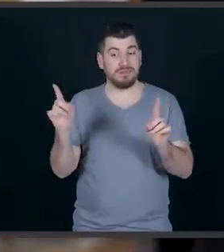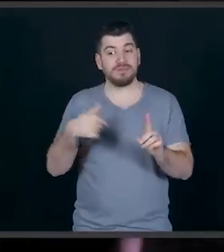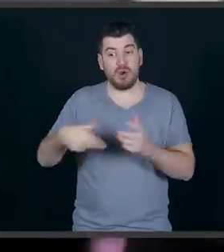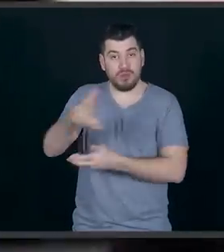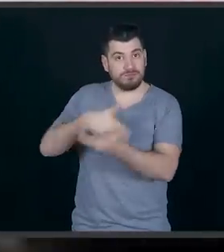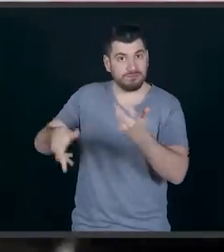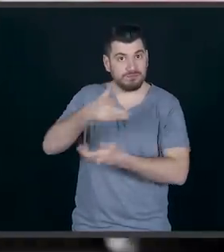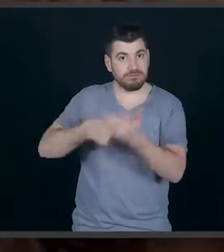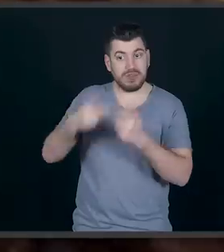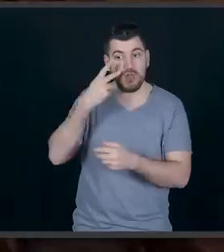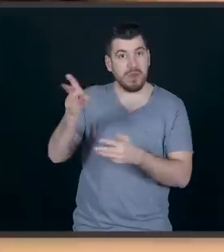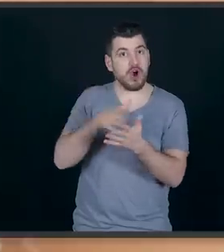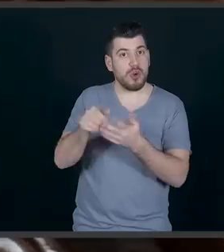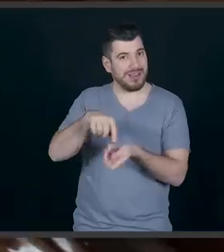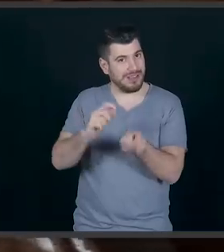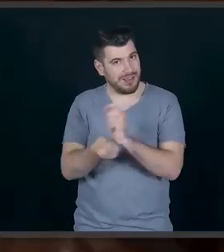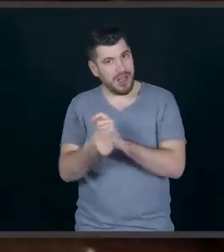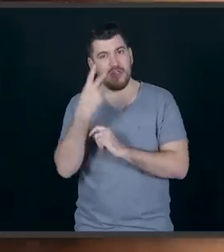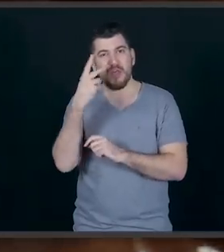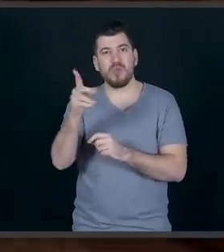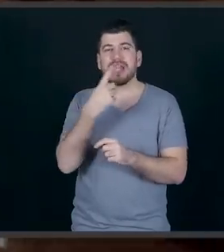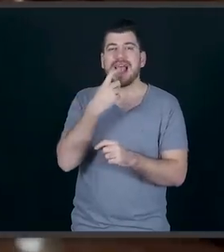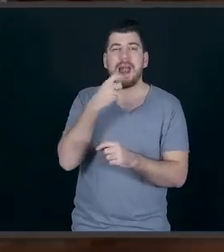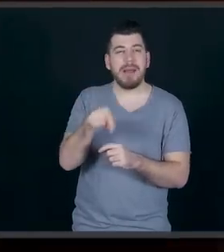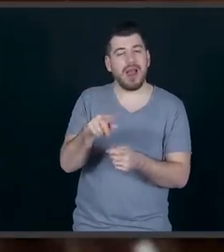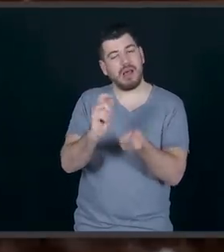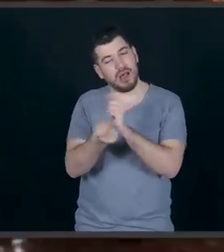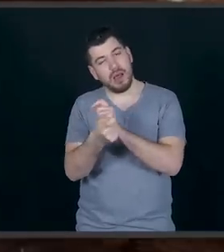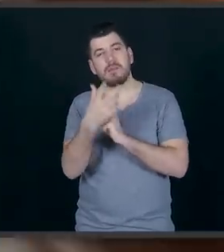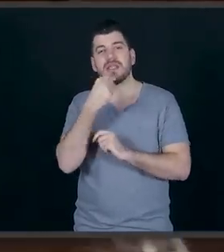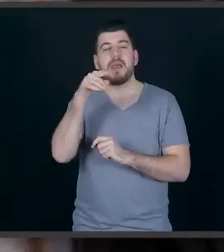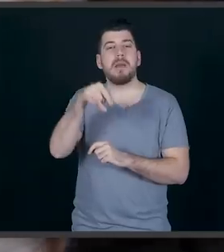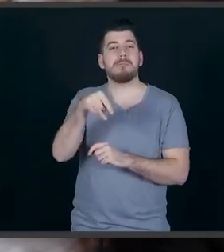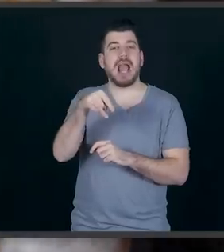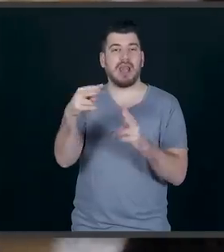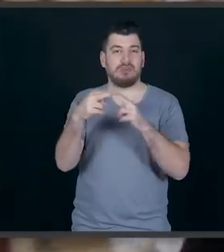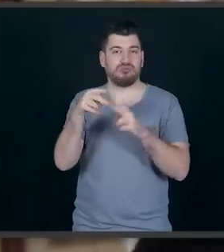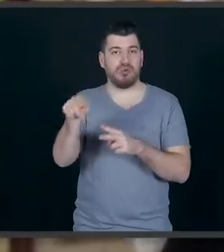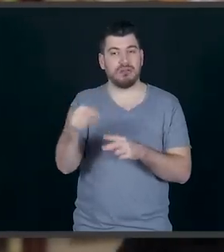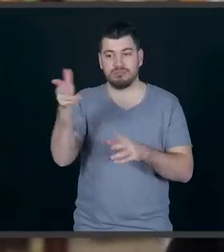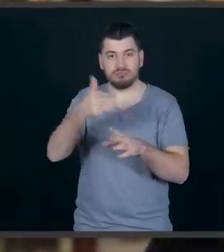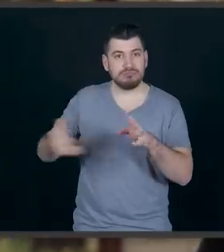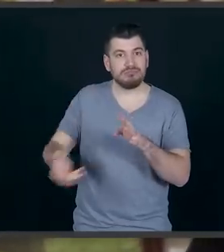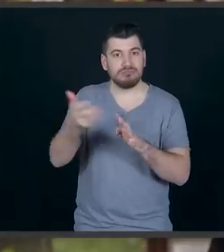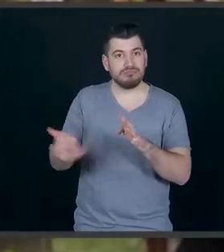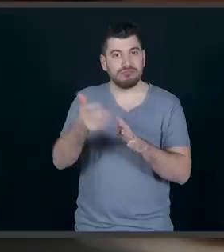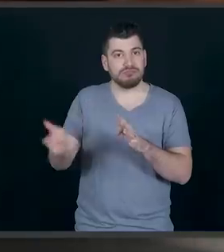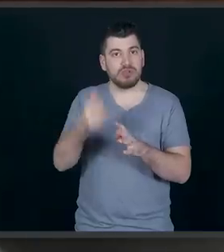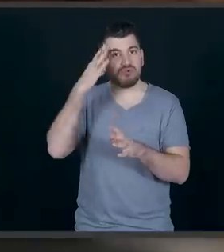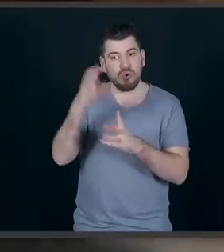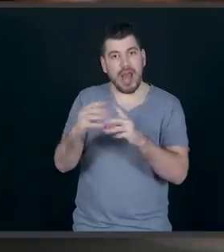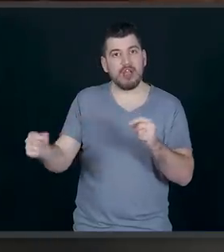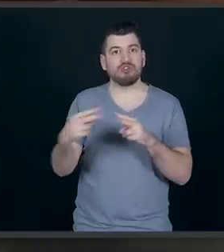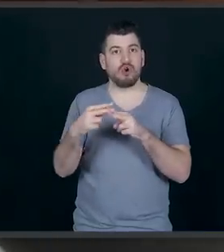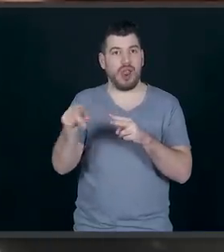δούμε ότι θα αλλάξει η χρώμα. Ουσιαστικά από καραμέλα θα γίνει κάτι σαν μία πραλίνα. Ανακατεύουμε με πολύ καλά με σβηστή φωτιά μέχρι που να λιώσει η